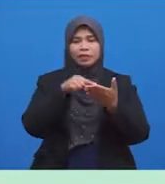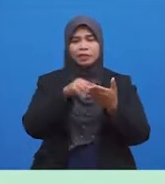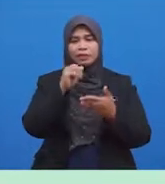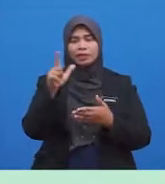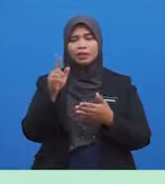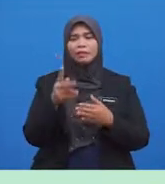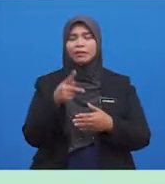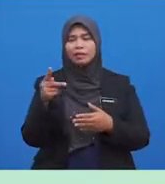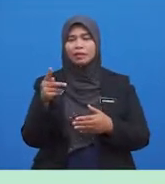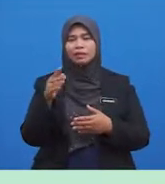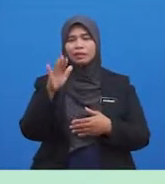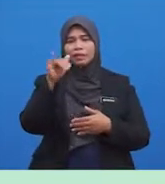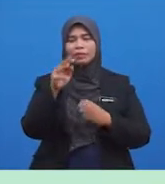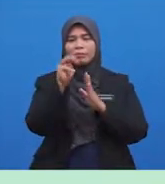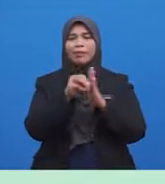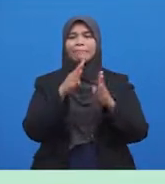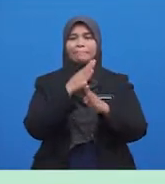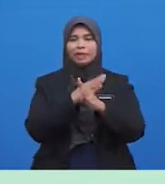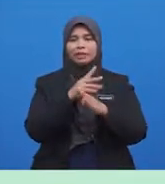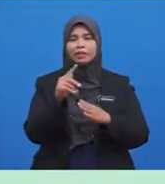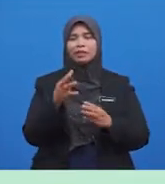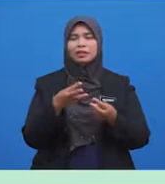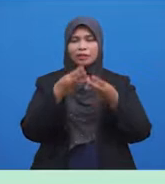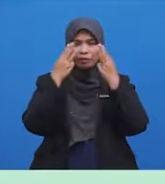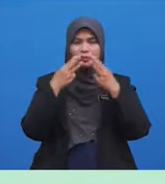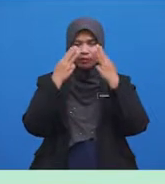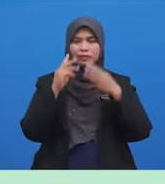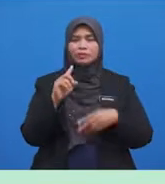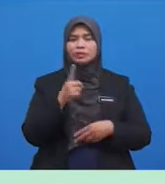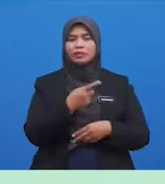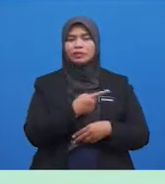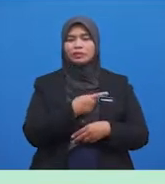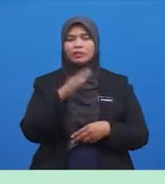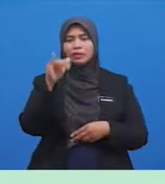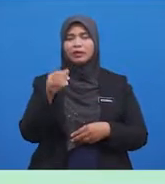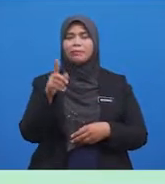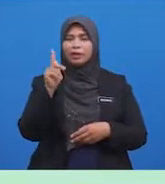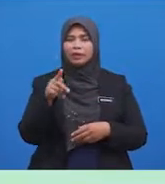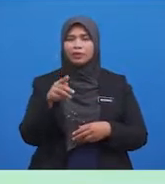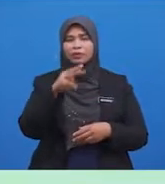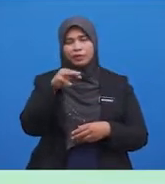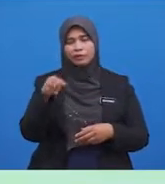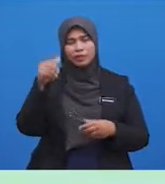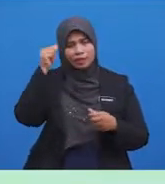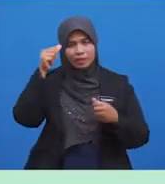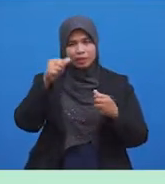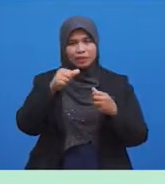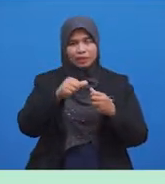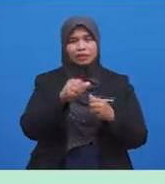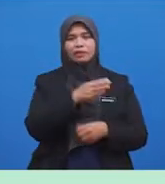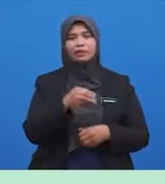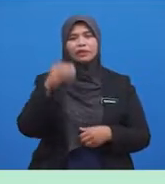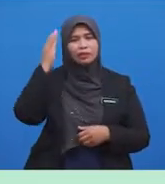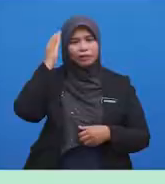Ialah Perkara Perkara Yang Membatalkan Wuduk Kita Yang Perlu Murid-murid Ingat Dan